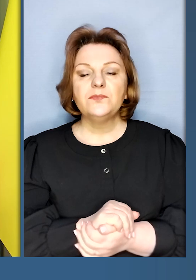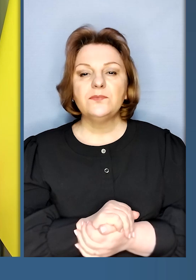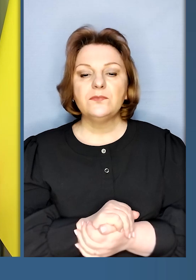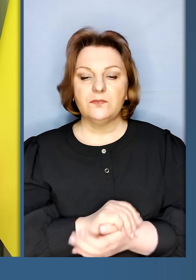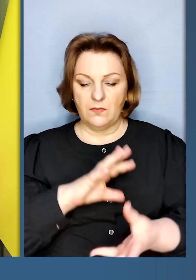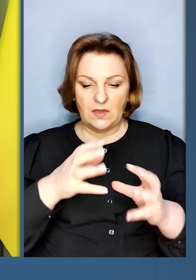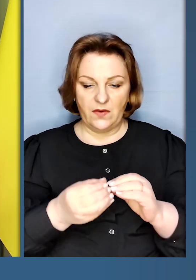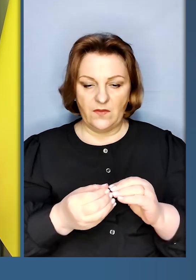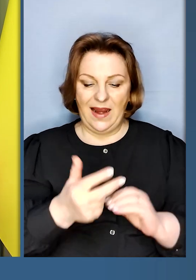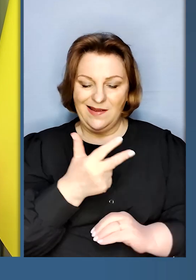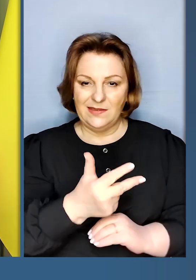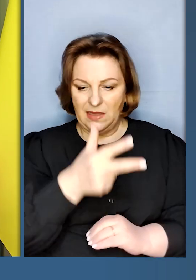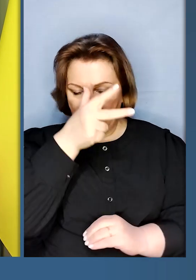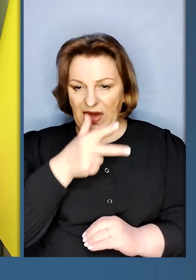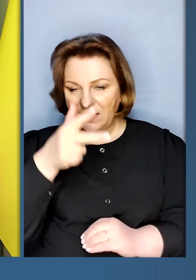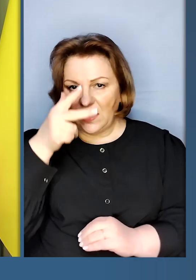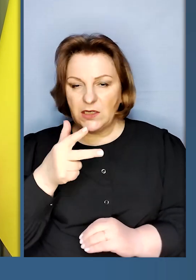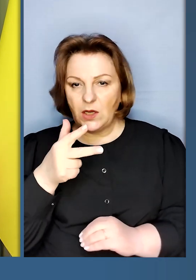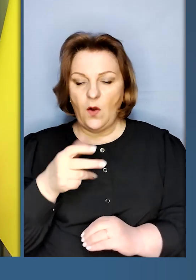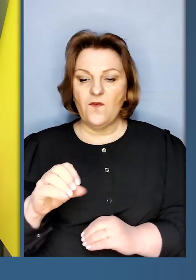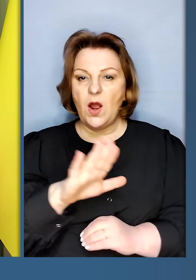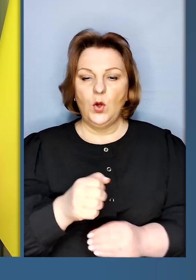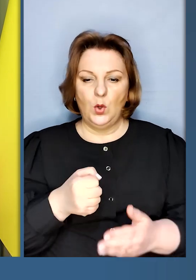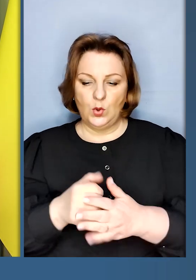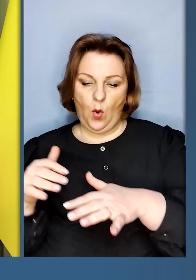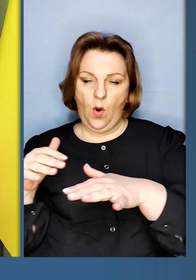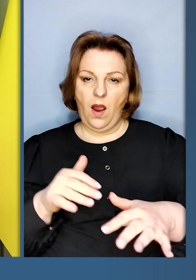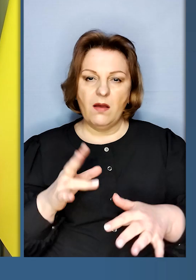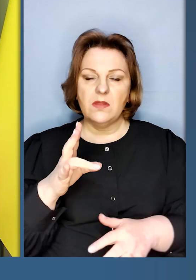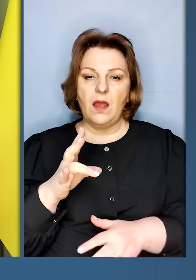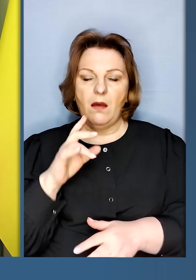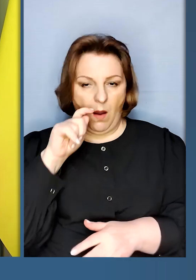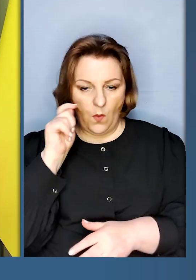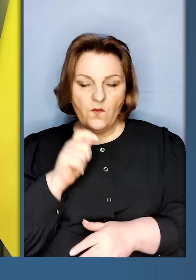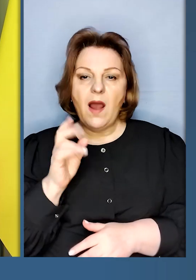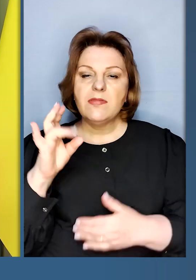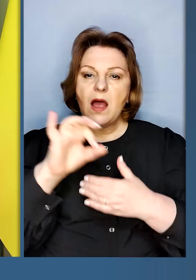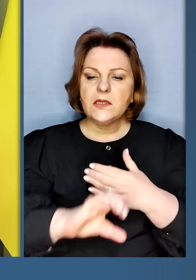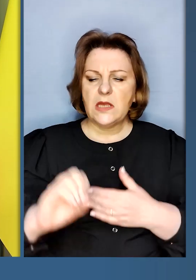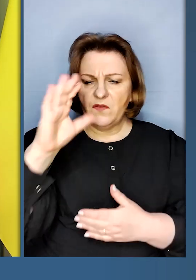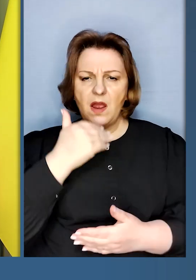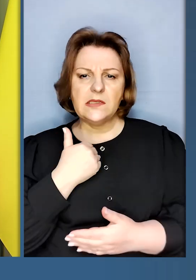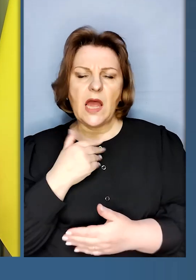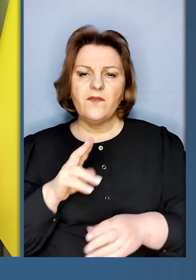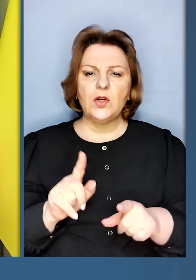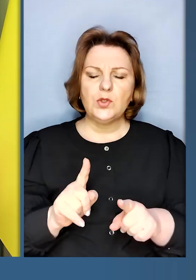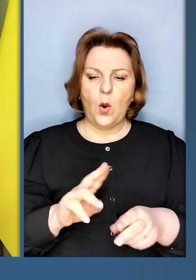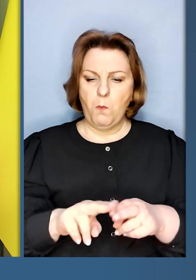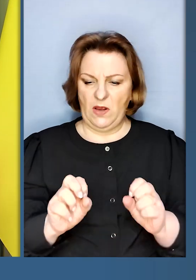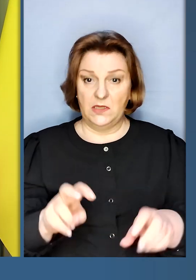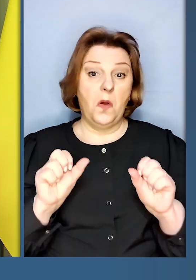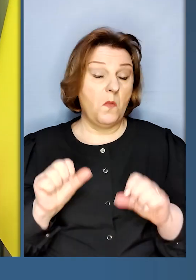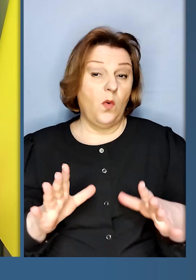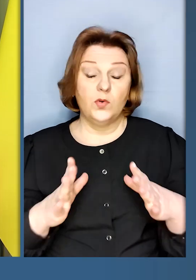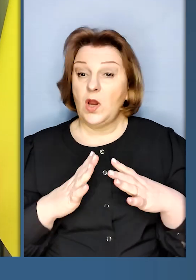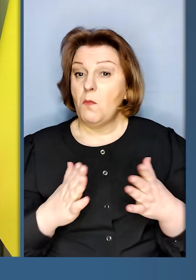Ці три декади в Європі до атаку на Україну, на Заході Європи здавалося, що безпека